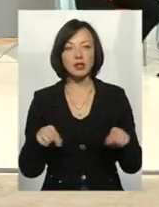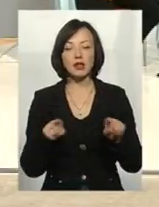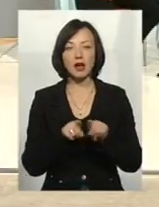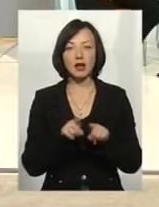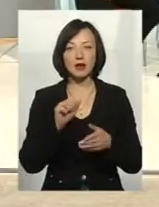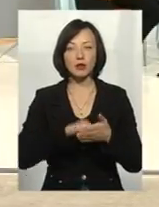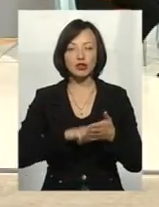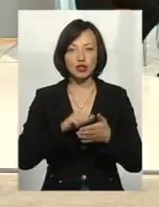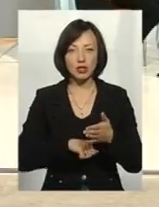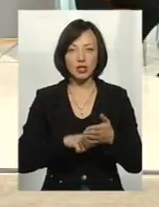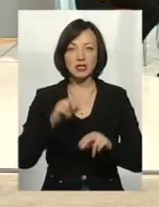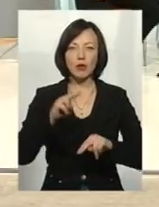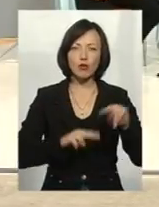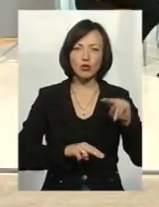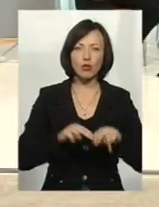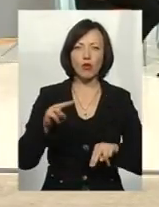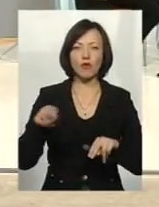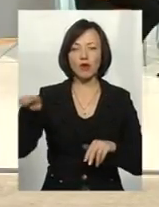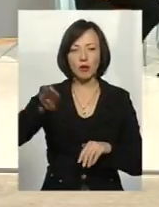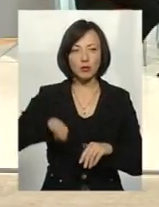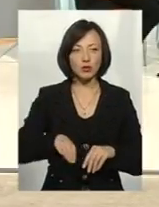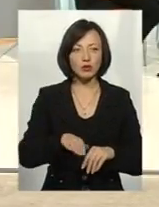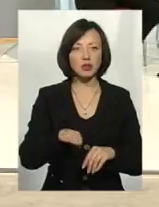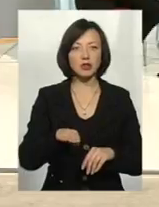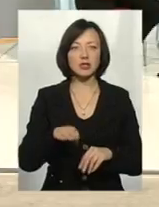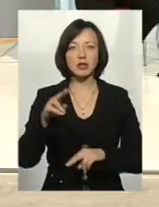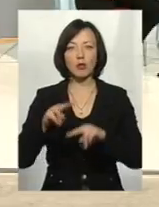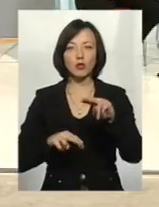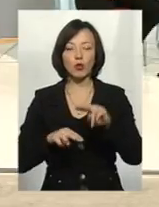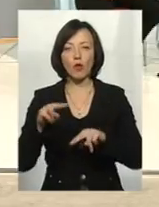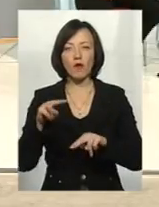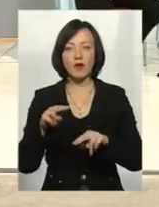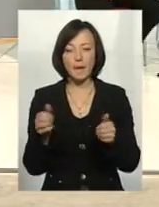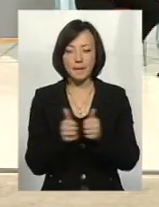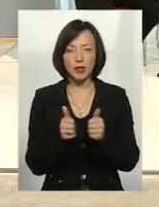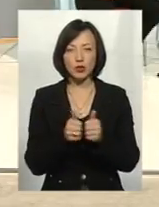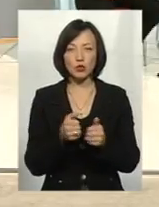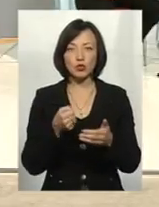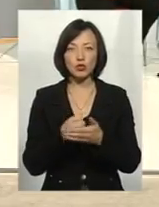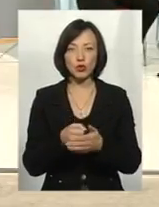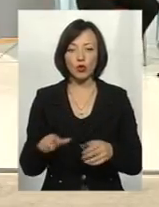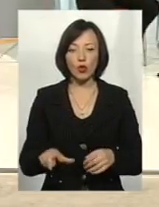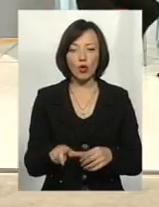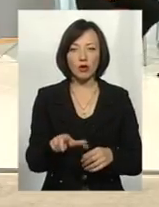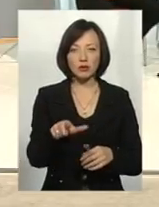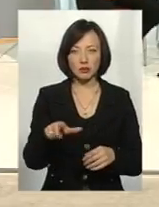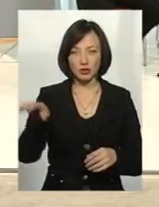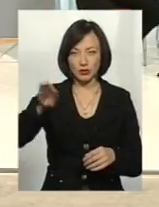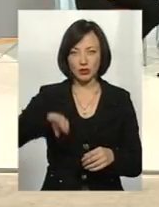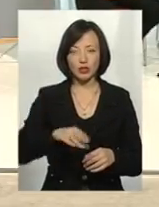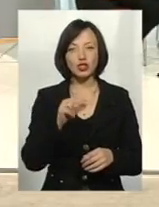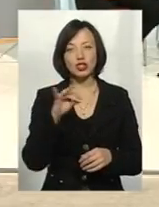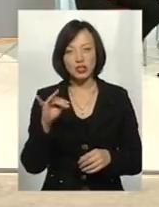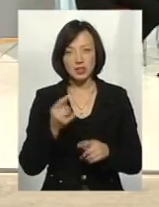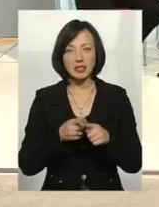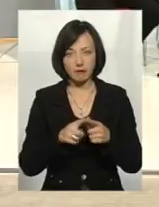чинники, забудова заплави, забудова впритул до нашої прибережної смуги, чи